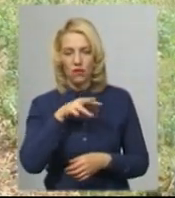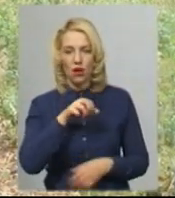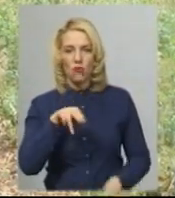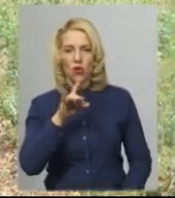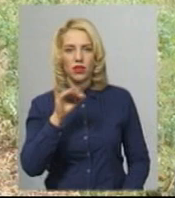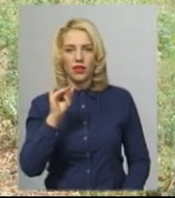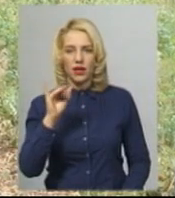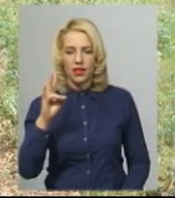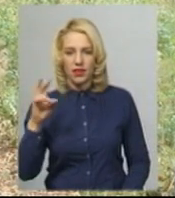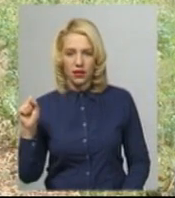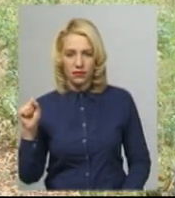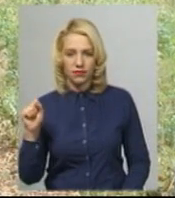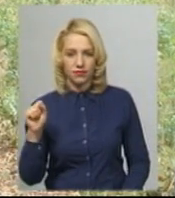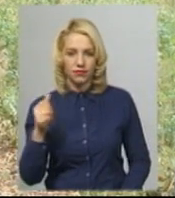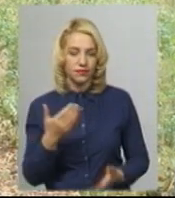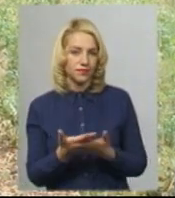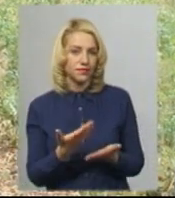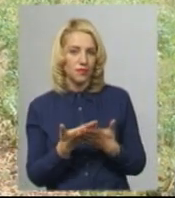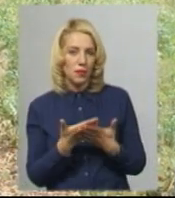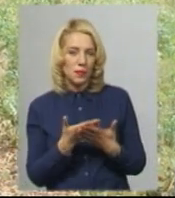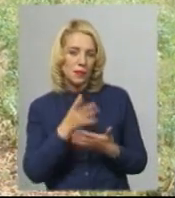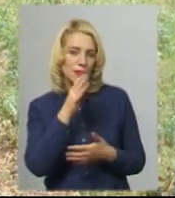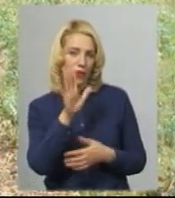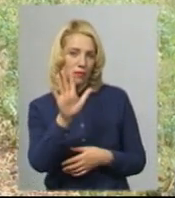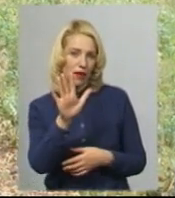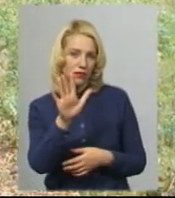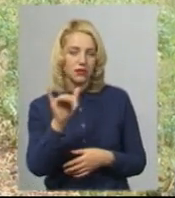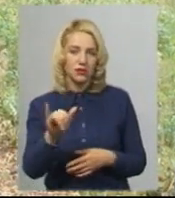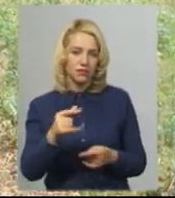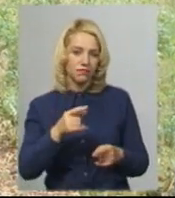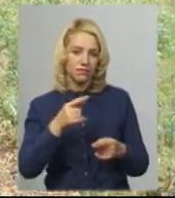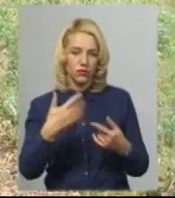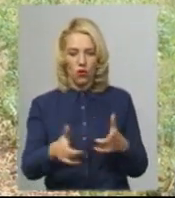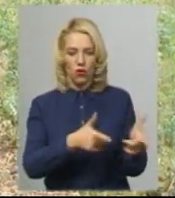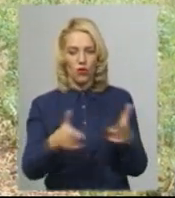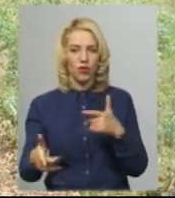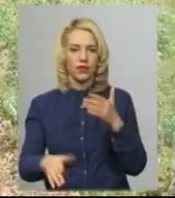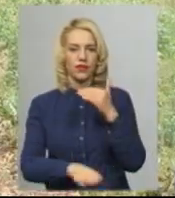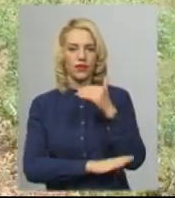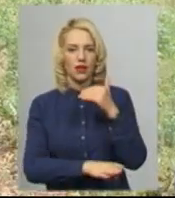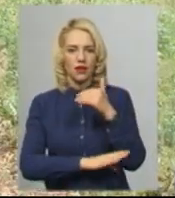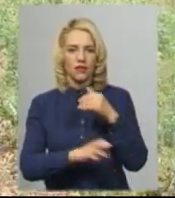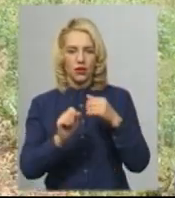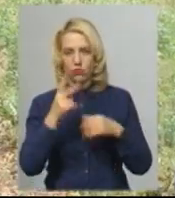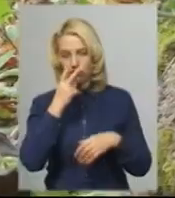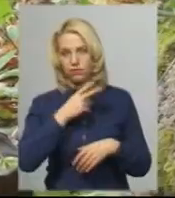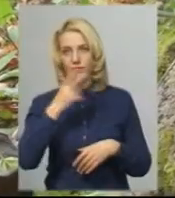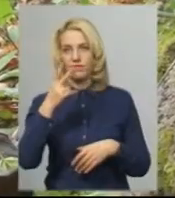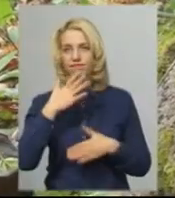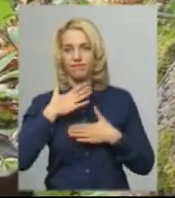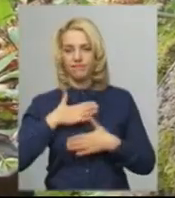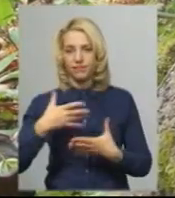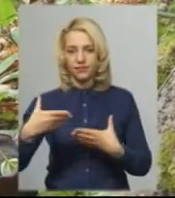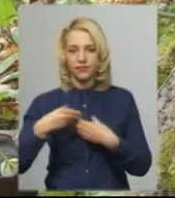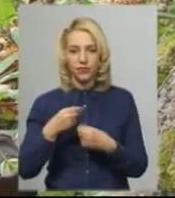течение, я не знаю, може п'яти років, це вже буде таке дерево, на яке можна подивитися. Мріє